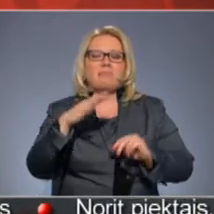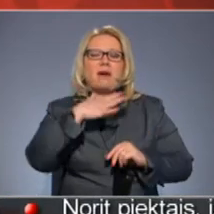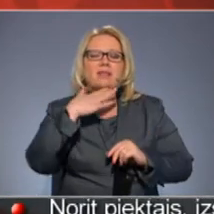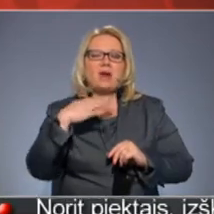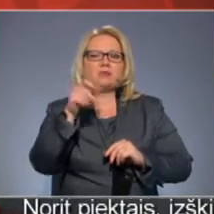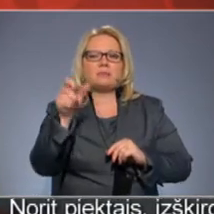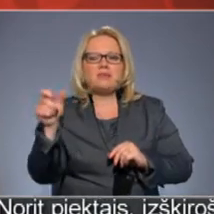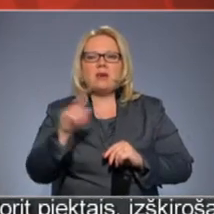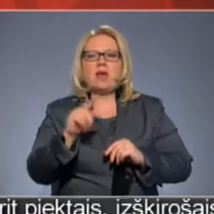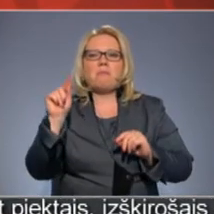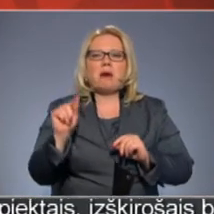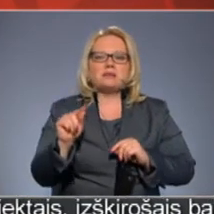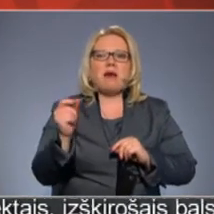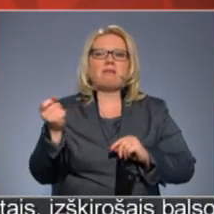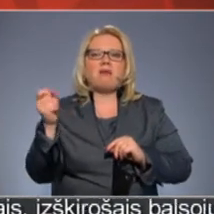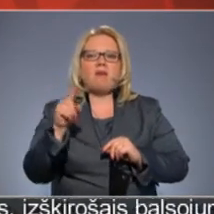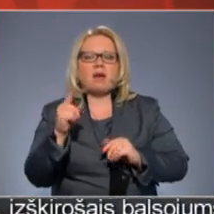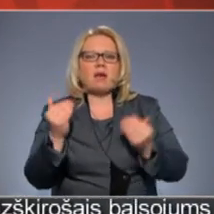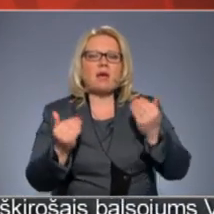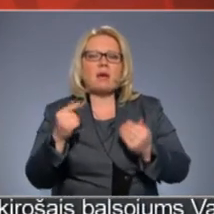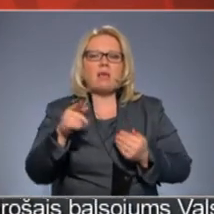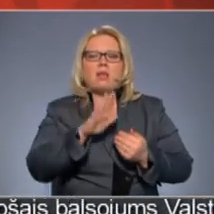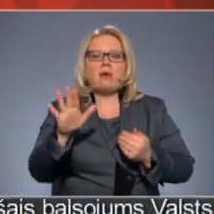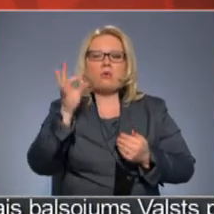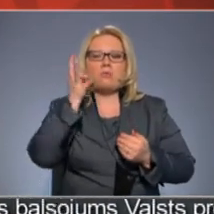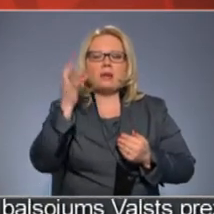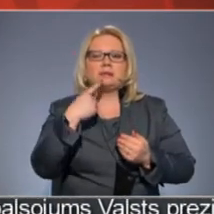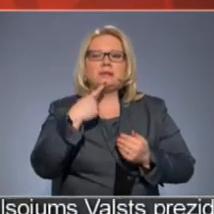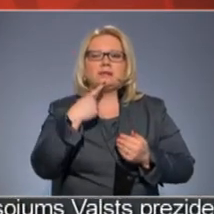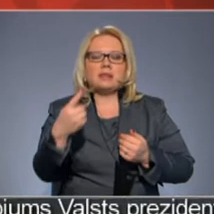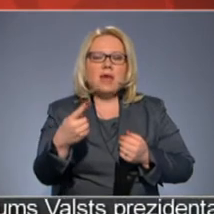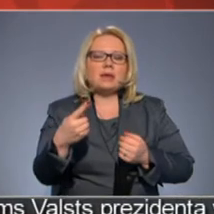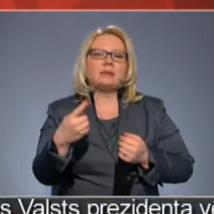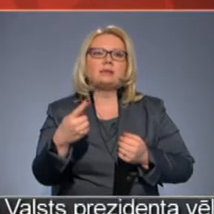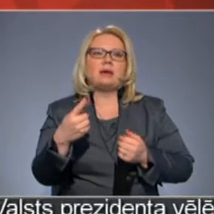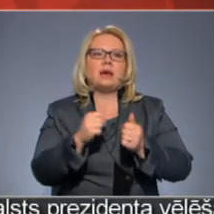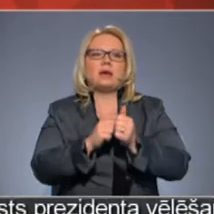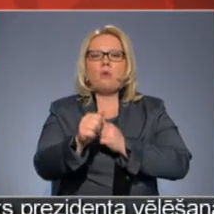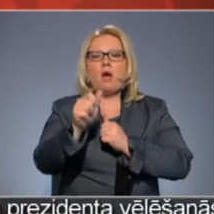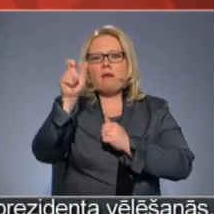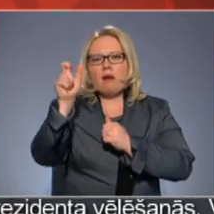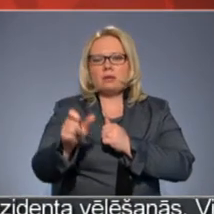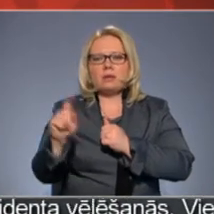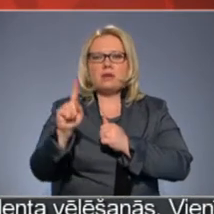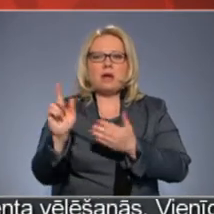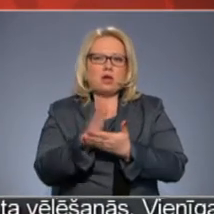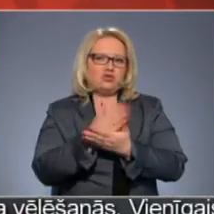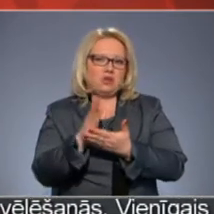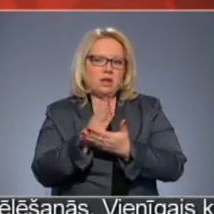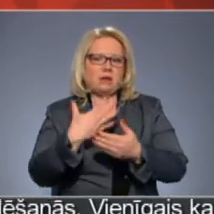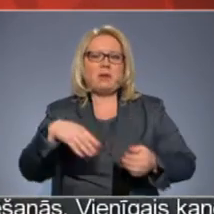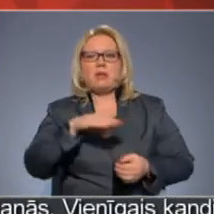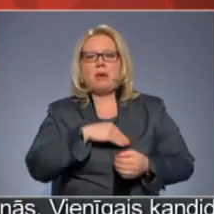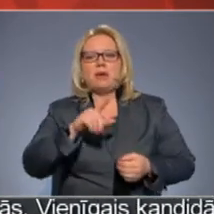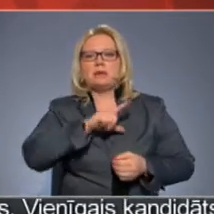citiem, nu ne mazāk, ne vairāk. Lai gan tā varbūt nebūtu precīzi teikt, jo protams kandidāti ir atšķirīgi, bet mēs